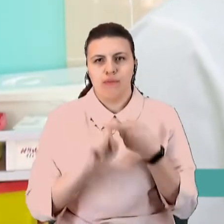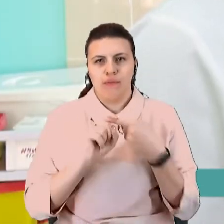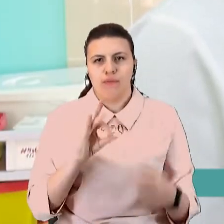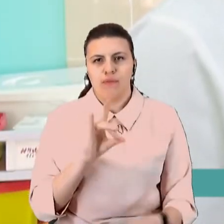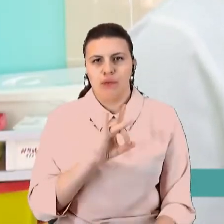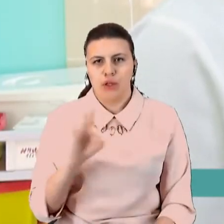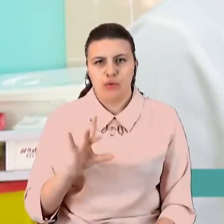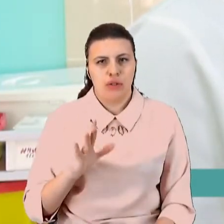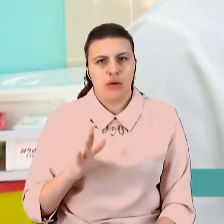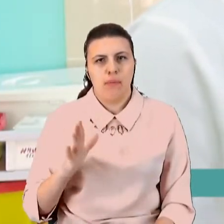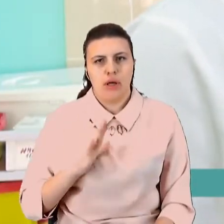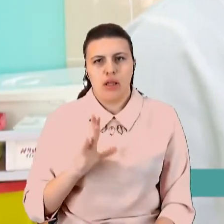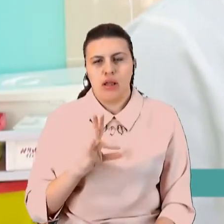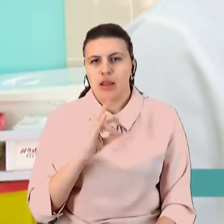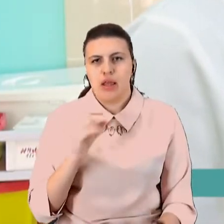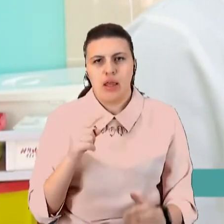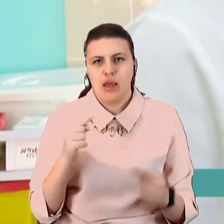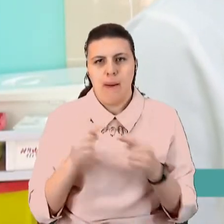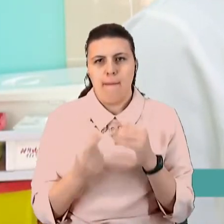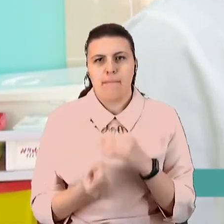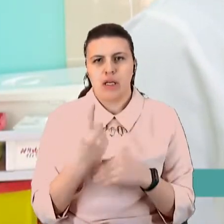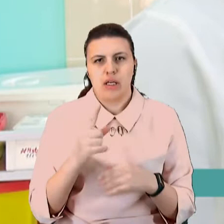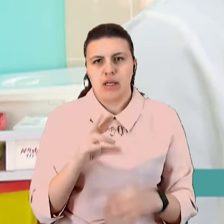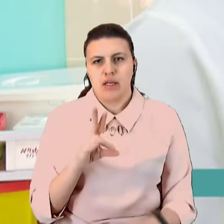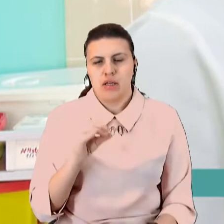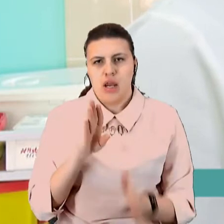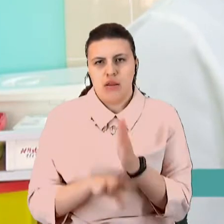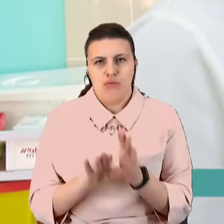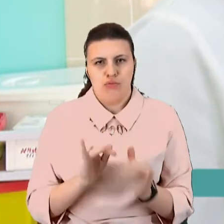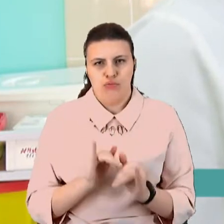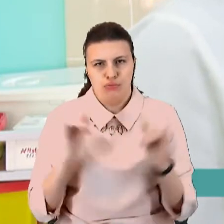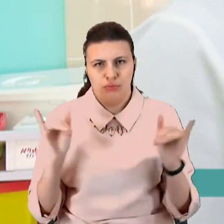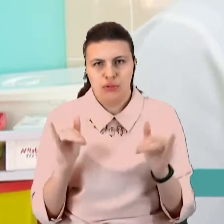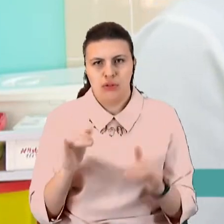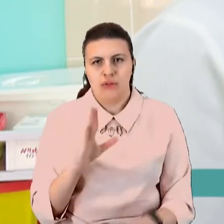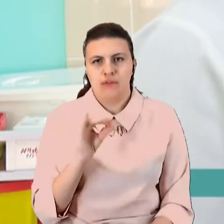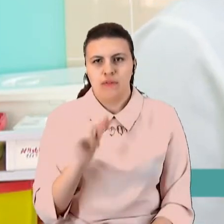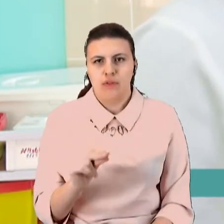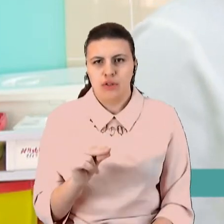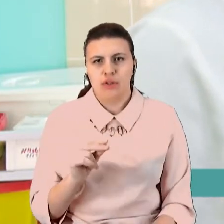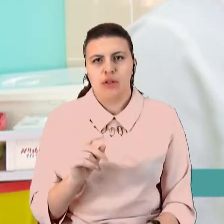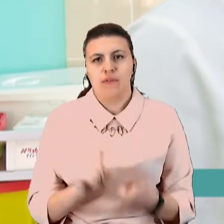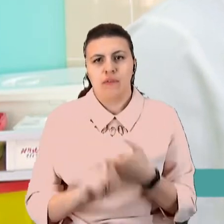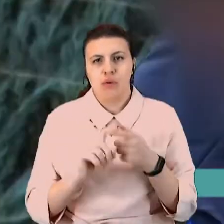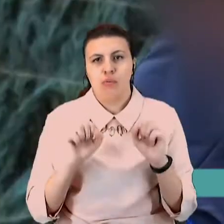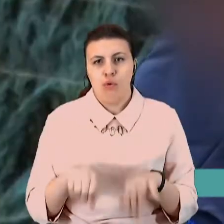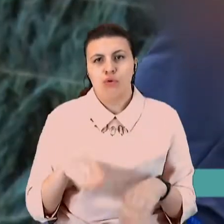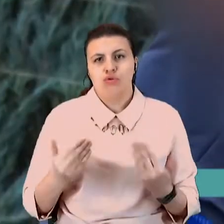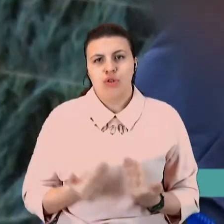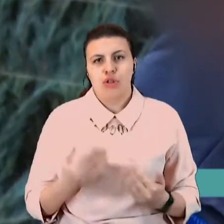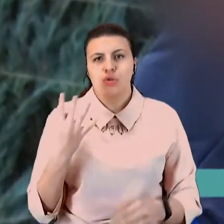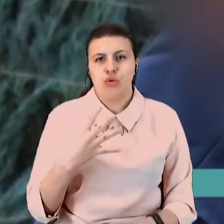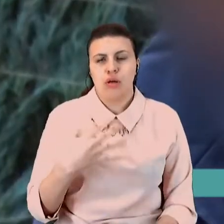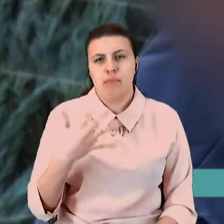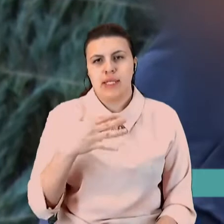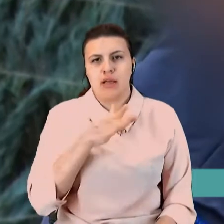і він не прогресував. Пацієнти з віч-інфекцією можуть жити 40-50 років. Віл-позитивний